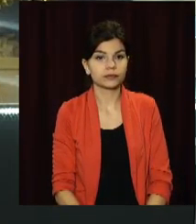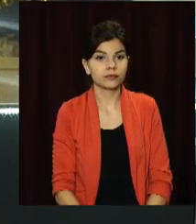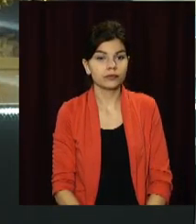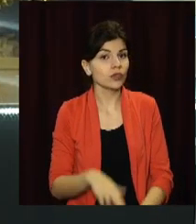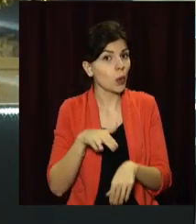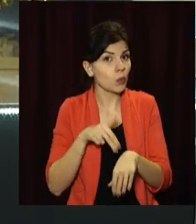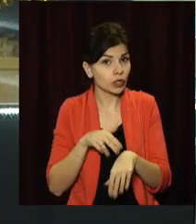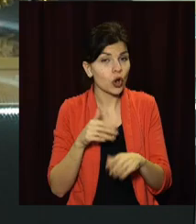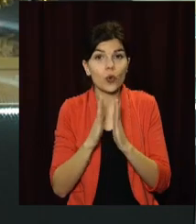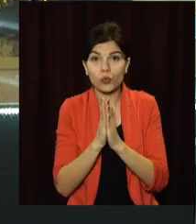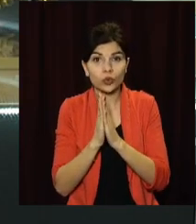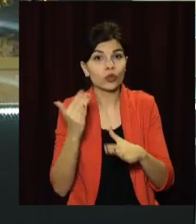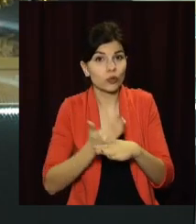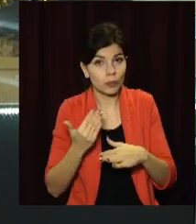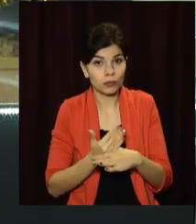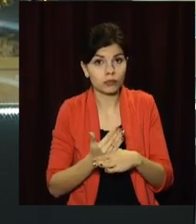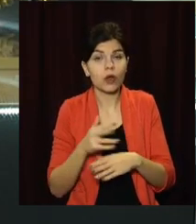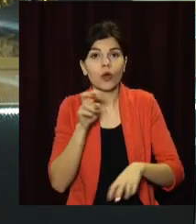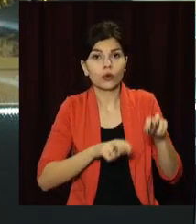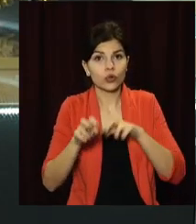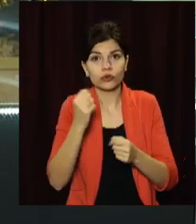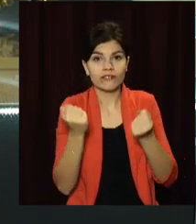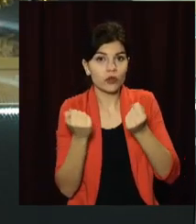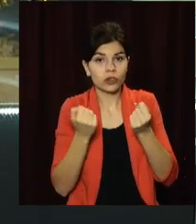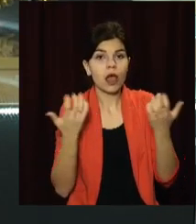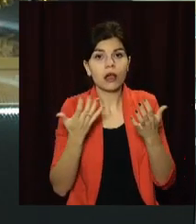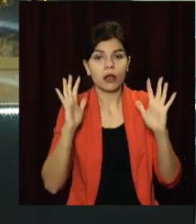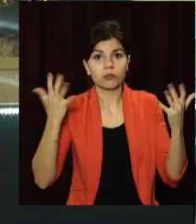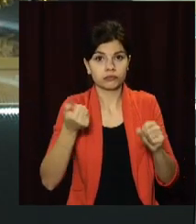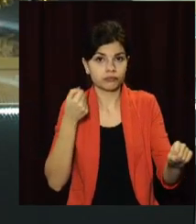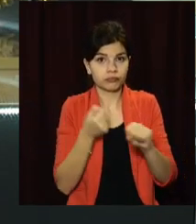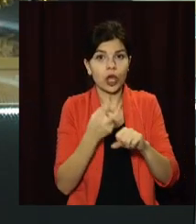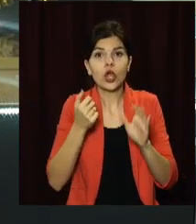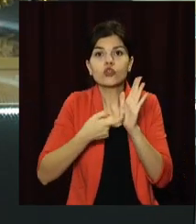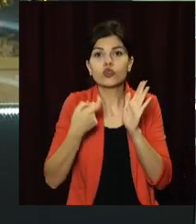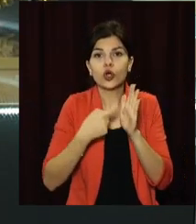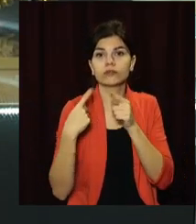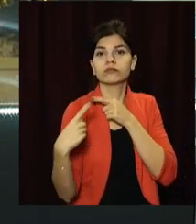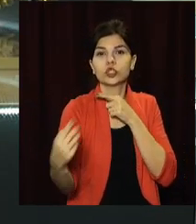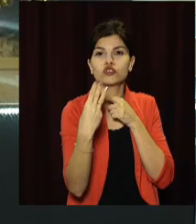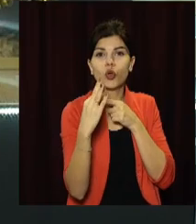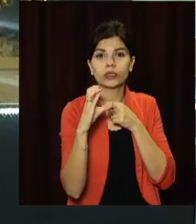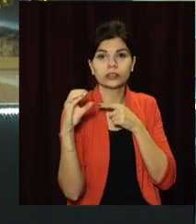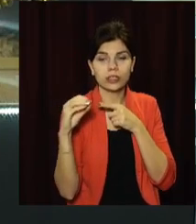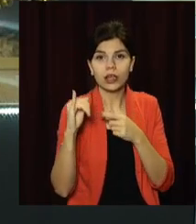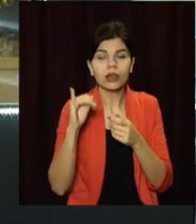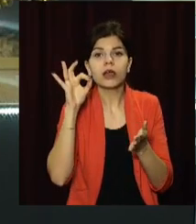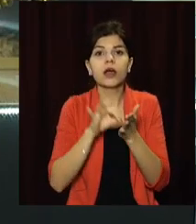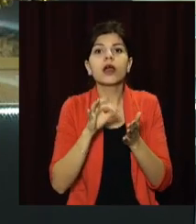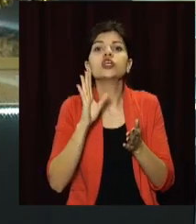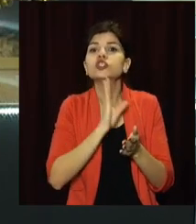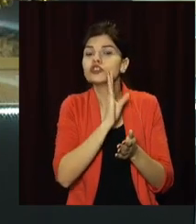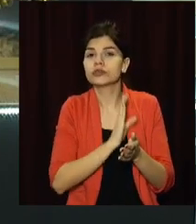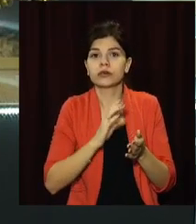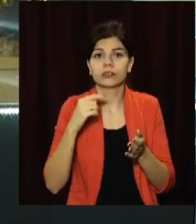Поліція просить допомоги у розшуку водія, який скоїв ДТП на Донецькому шосе, та встановити особу загиблої